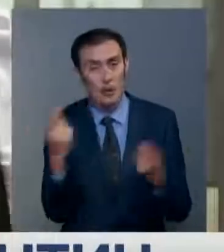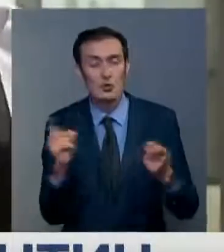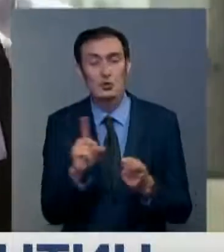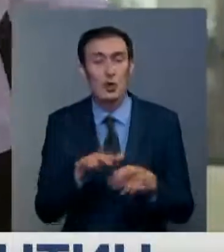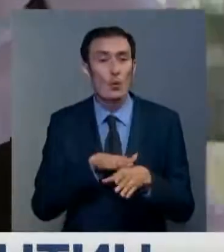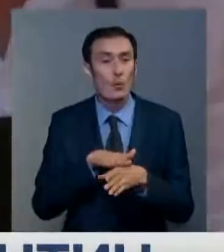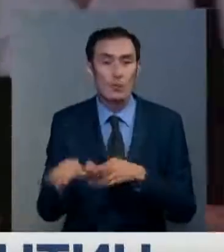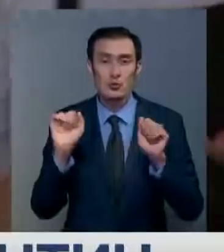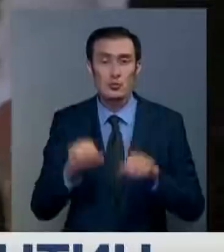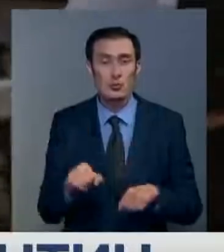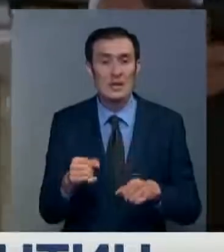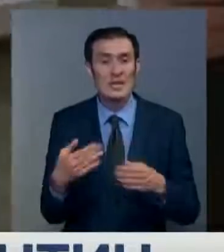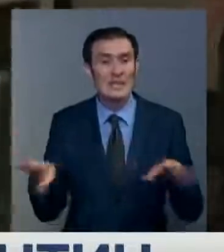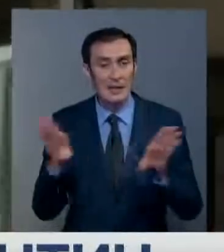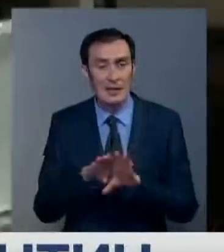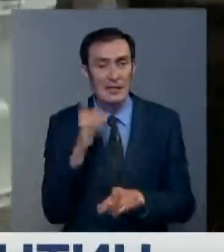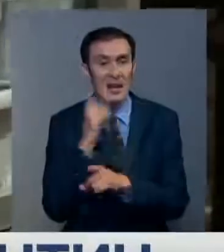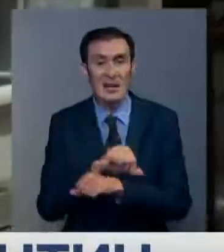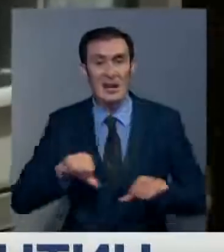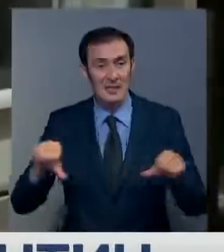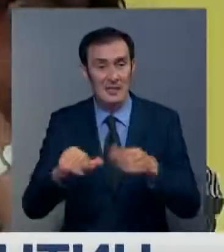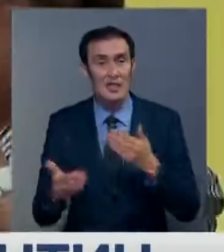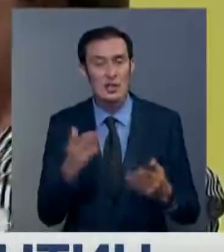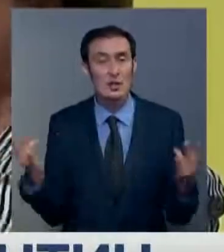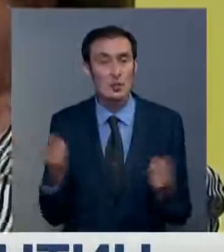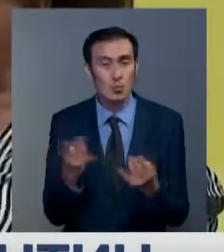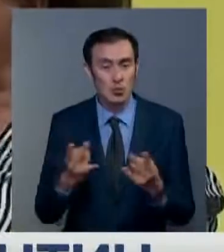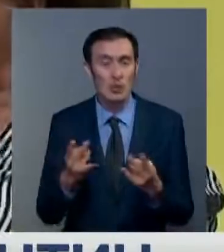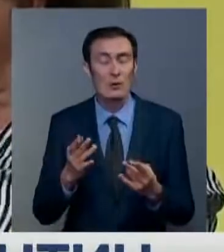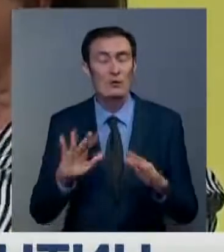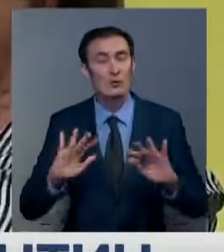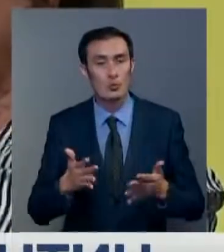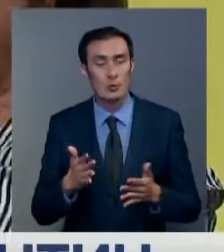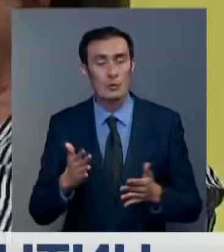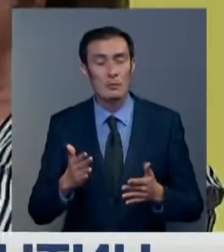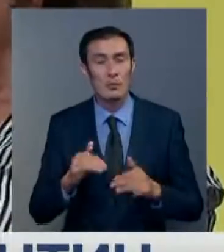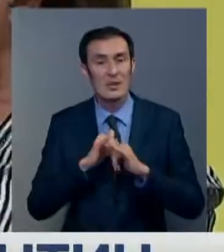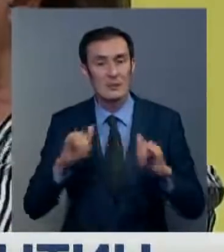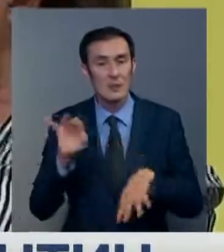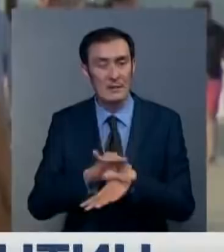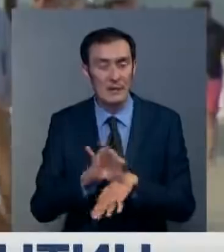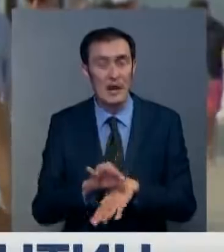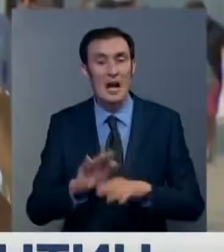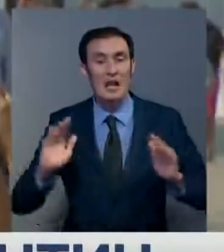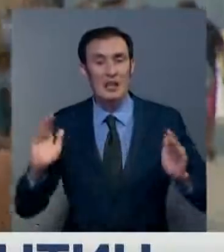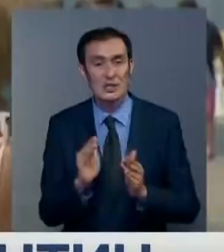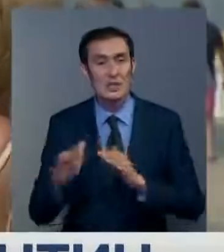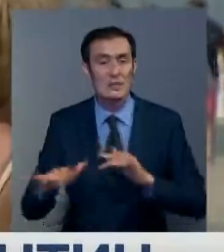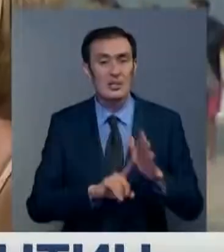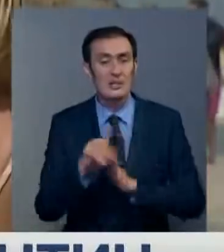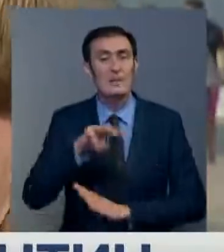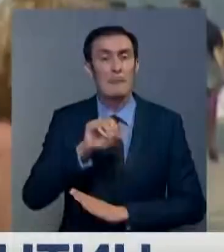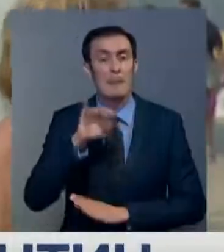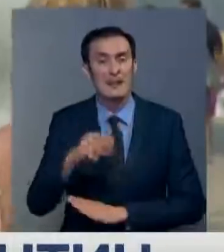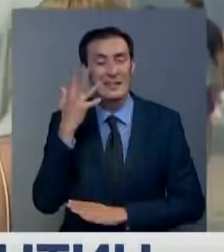что могут полностью закрыть страну на карантин, если того потребует эпидемиологическая ситуация. Отмечу, ограничительные меры в Бельгии ввели в марте